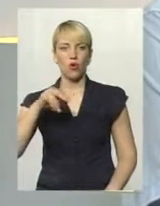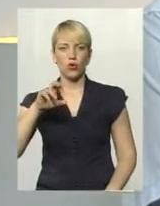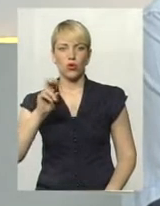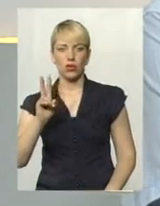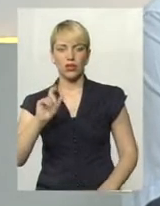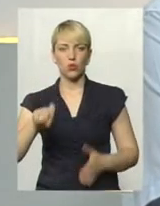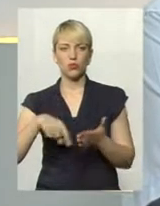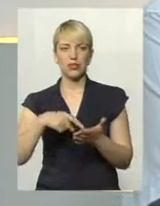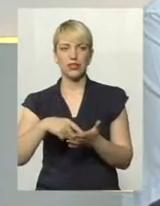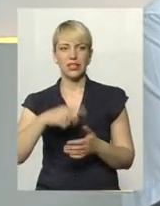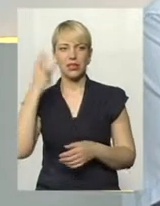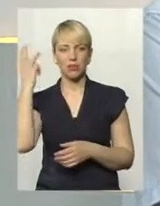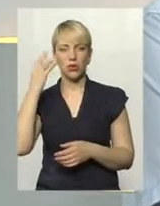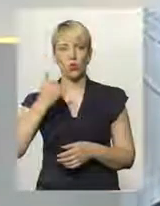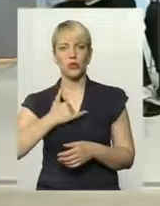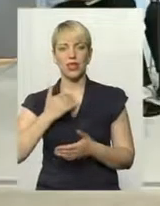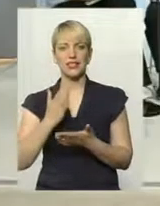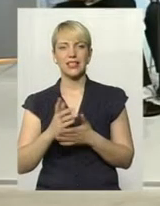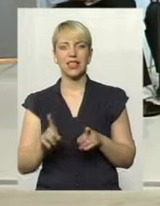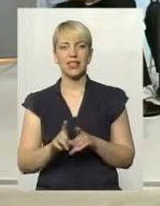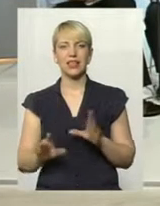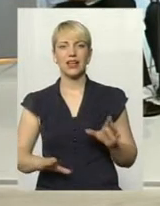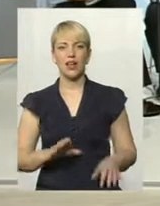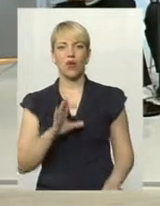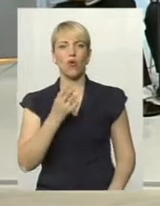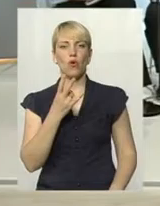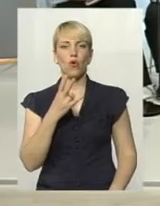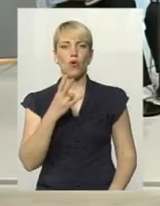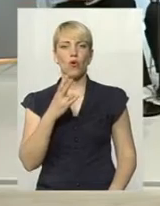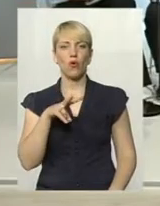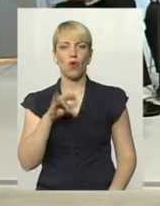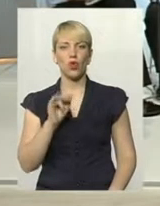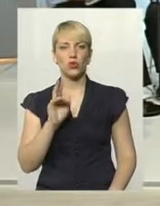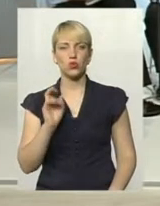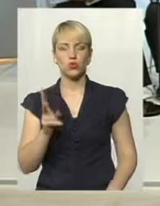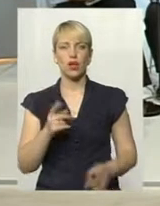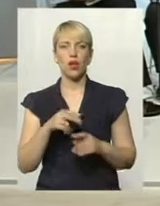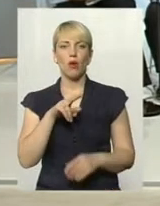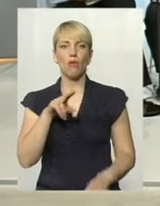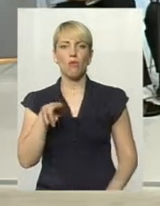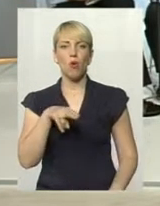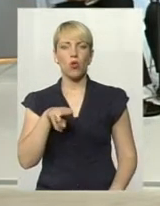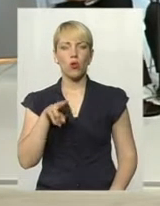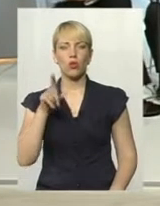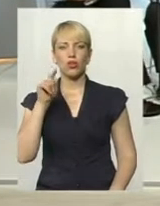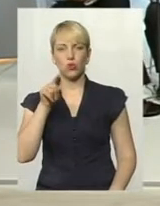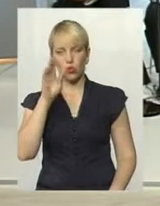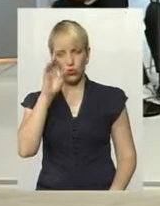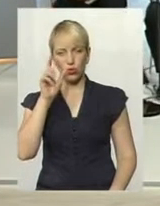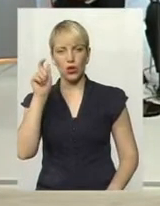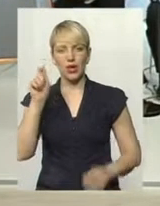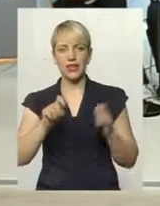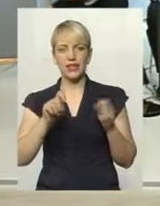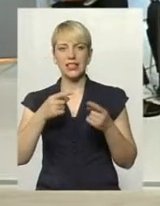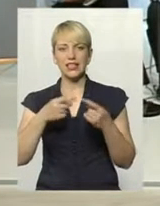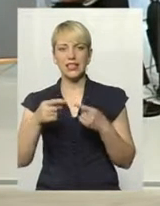Хмельницькому. У нас є такий тренер, як Володимир Ліщук, в який в Полонному, до нього їдуть з других областей для того,